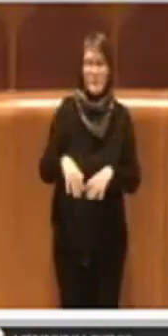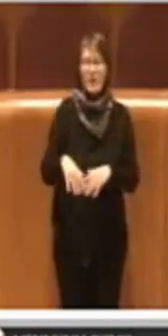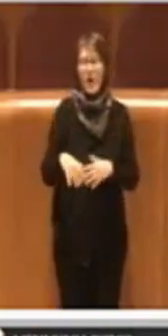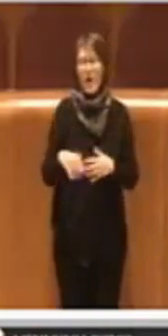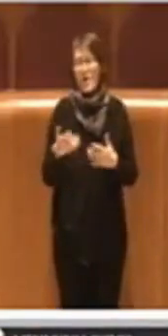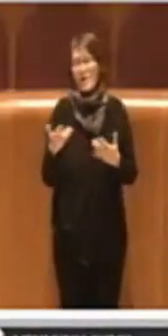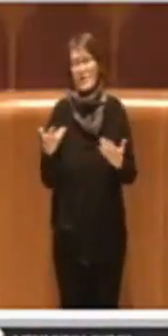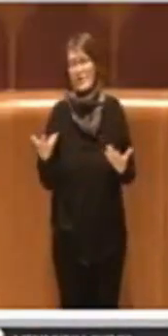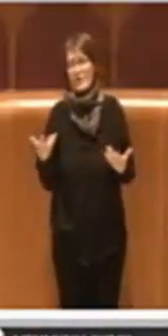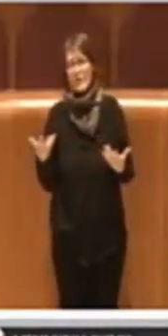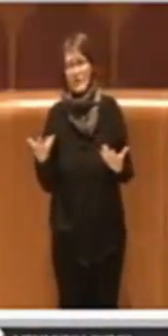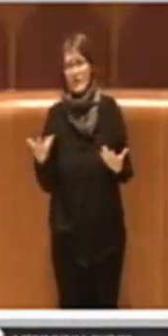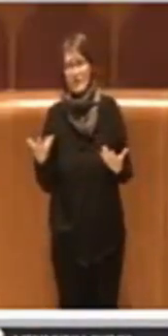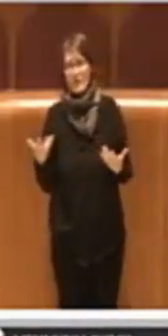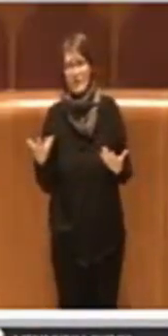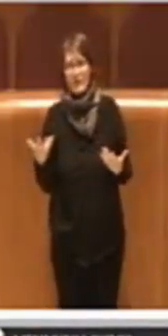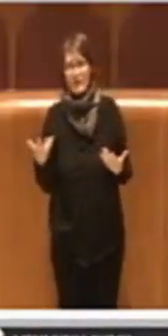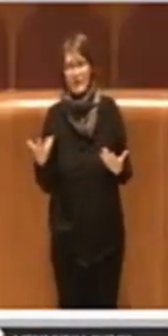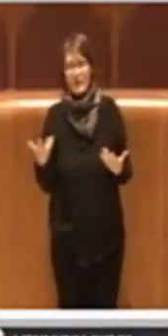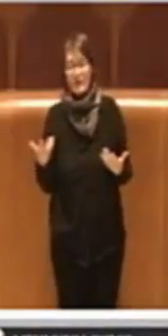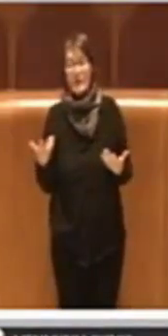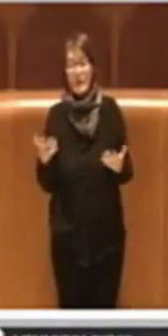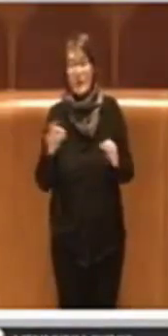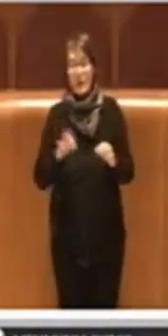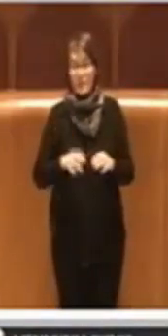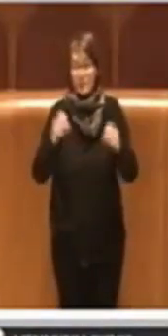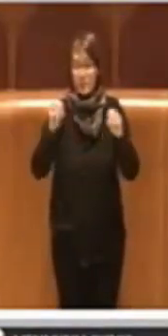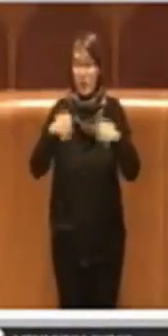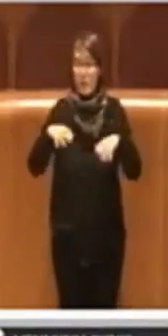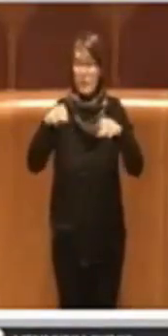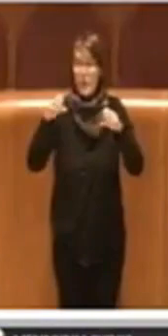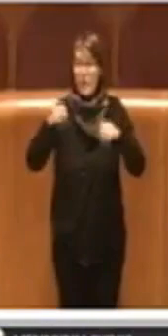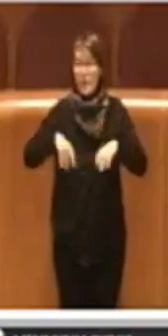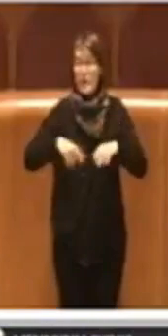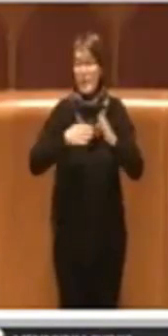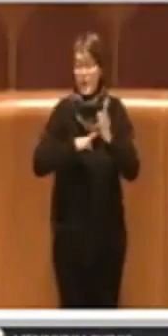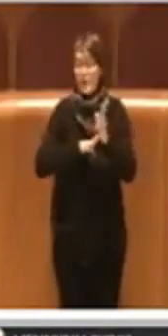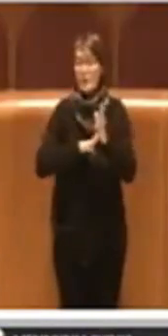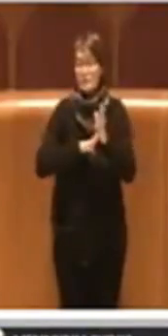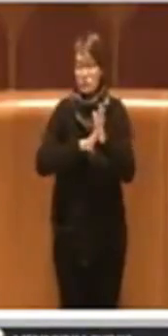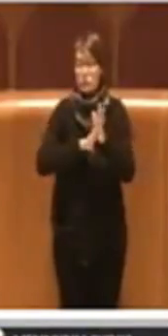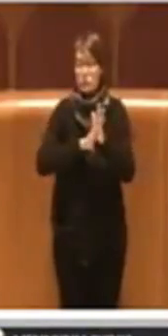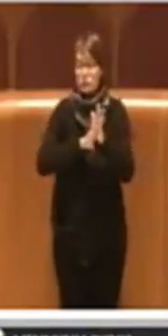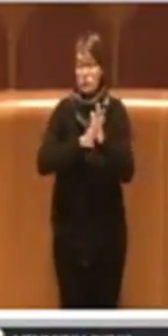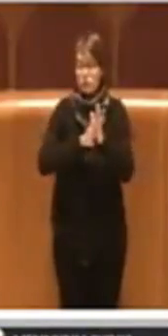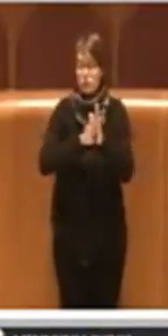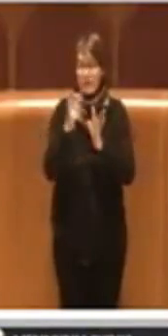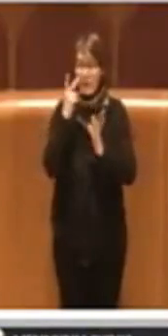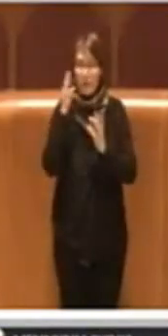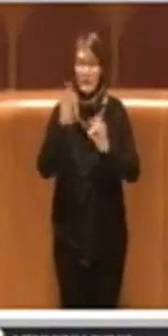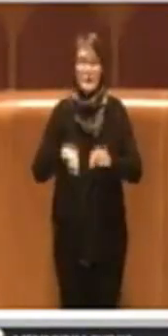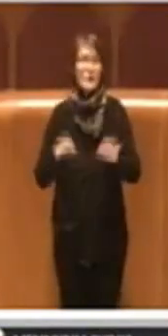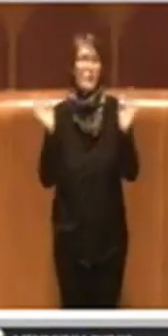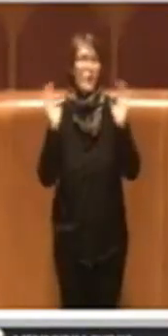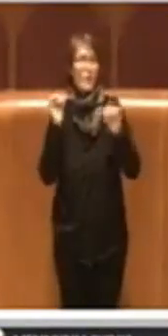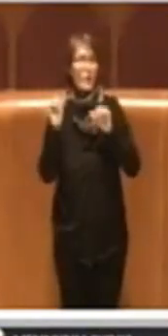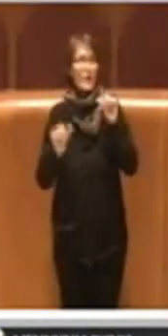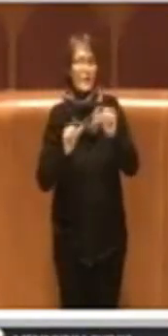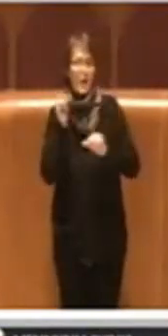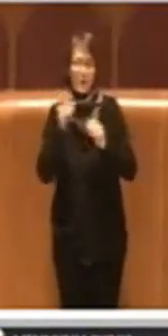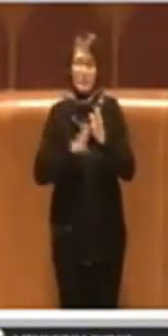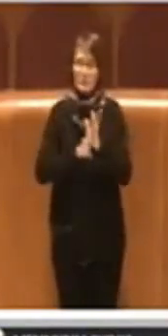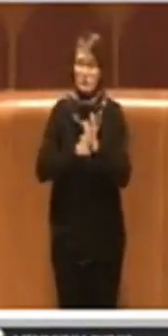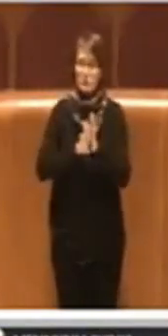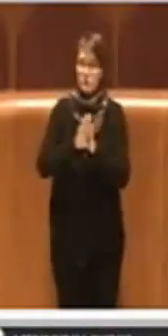purtroppo, come abbiamo visto, anche a causa dei cambiamenti climatici sta aumentando sempre più, perciò rispettiamo la dignità